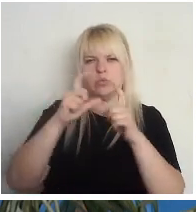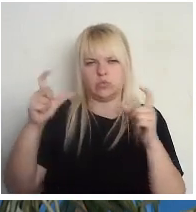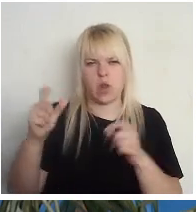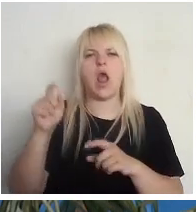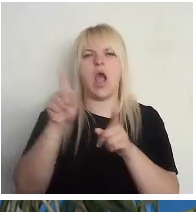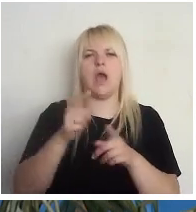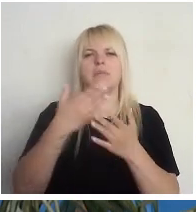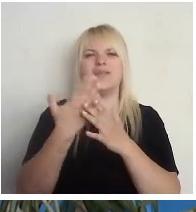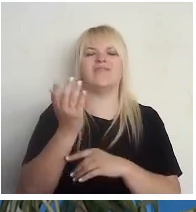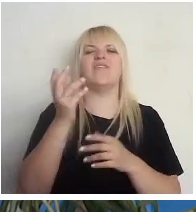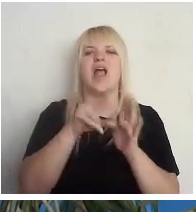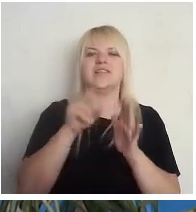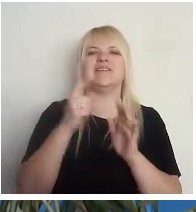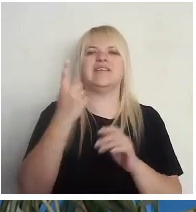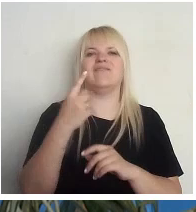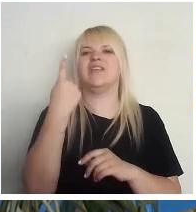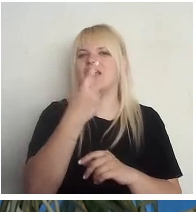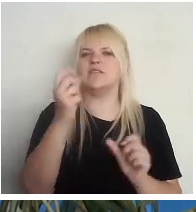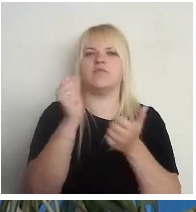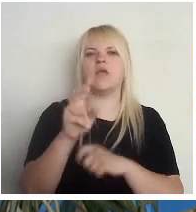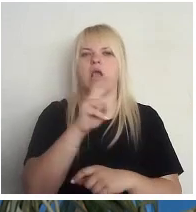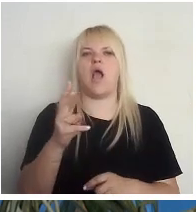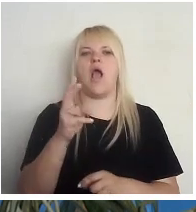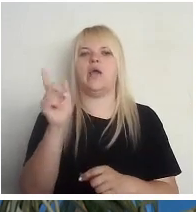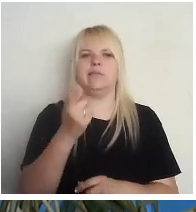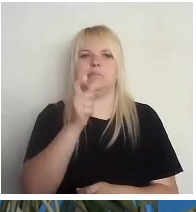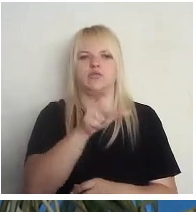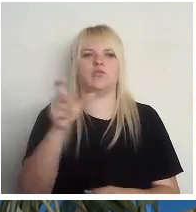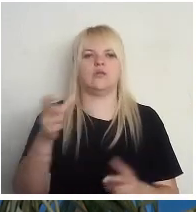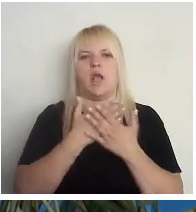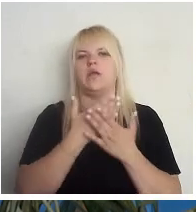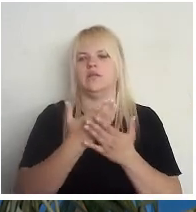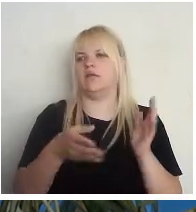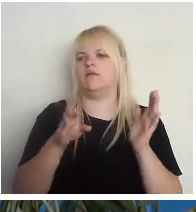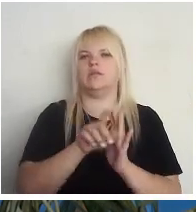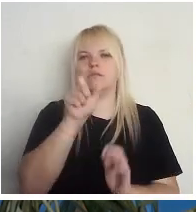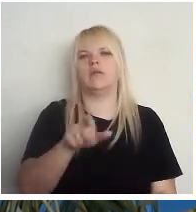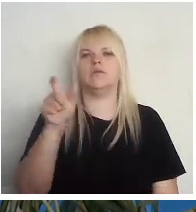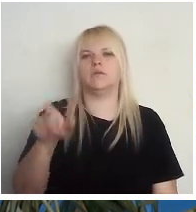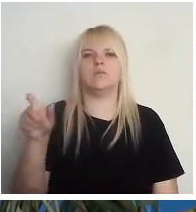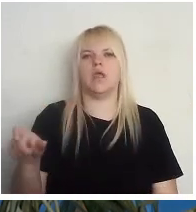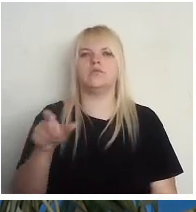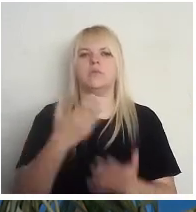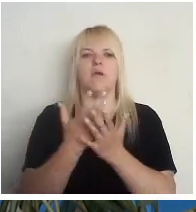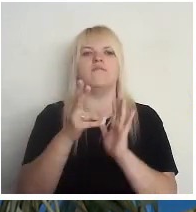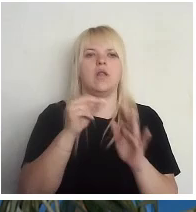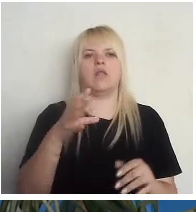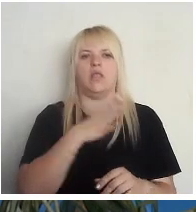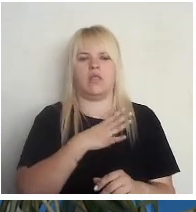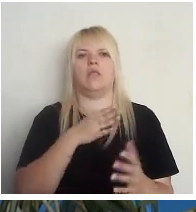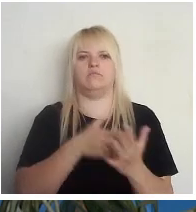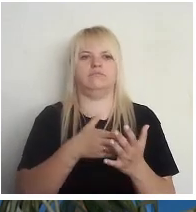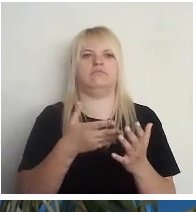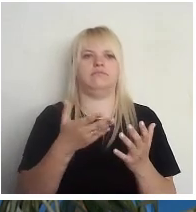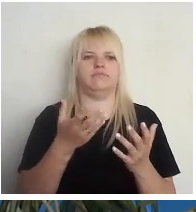vēlēšanas ir vienīgais formāts, kā viņi vispār ir pilsoniski aktīvi, lai nerodas tā sajūti, ka man tagad arī tas pat tiek atņemts, ja es tur reizi gadā, nezinu,